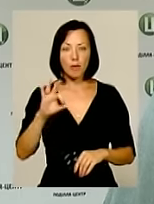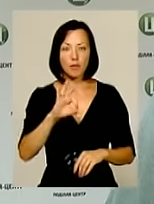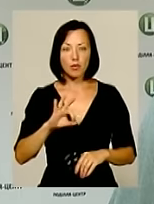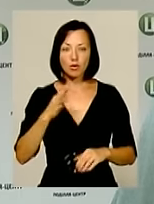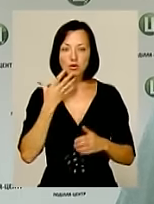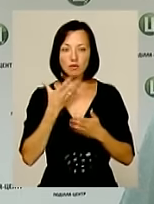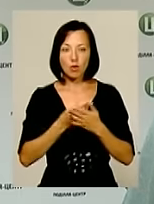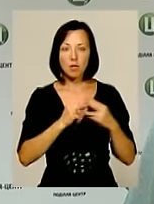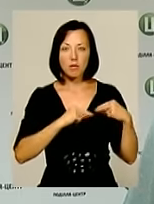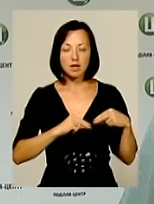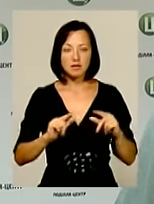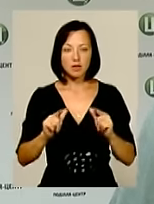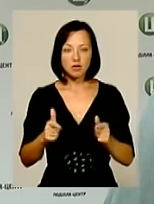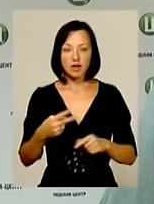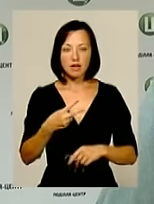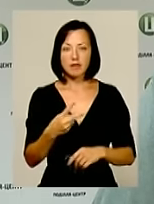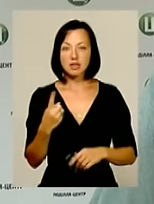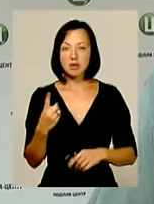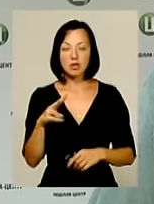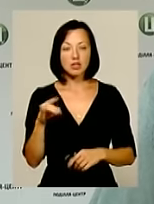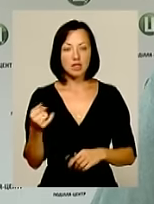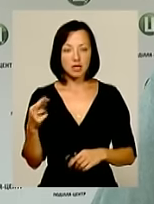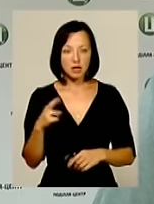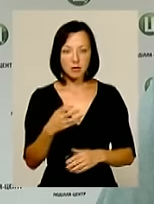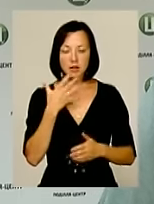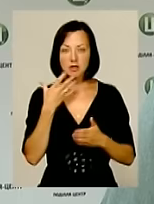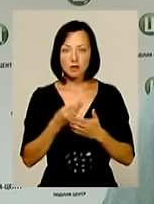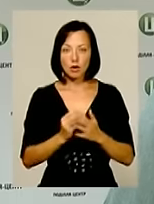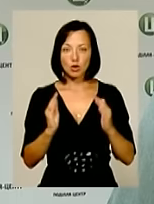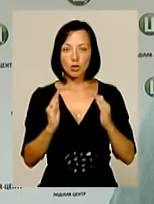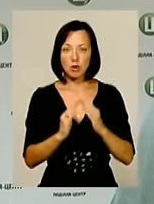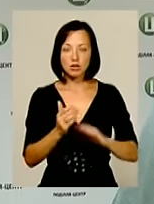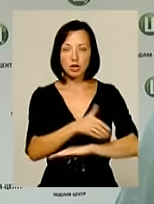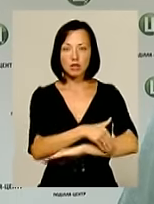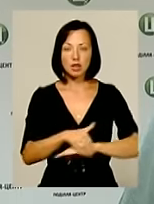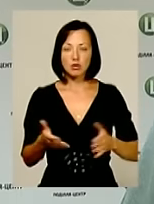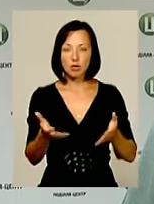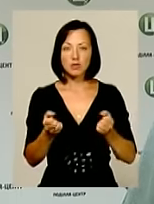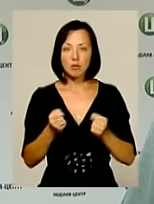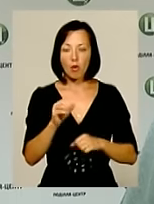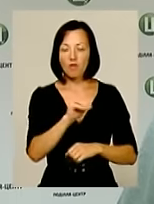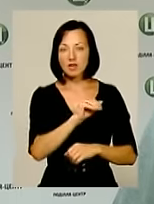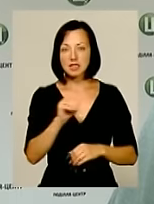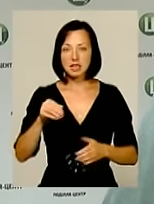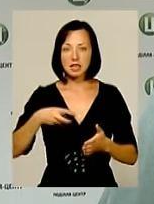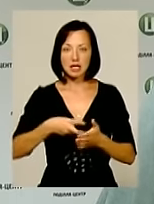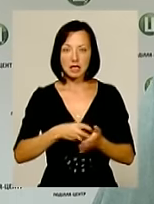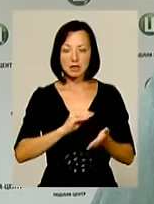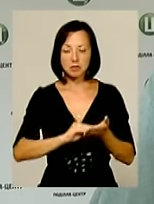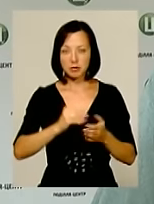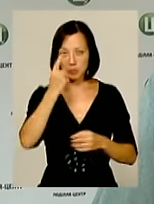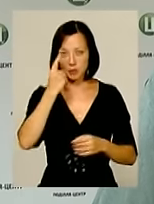свого працевлаштування. 21 липня на свою домашню адресу я отримав офіційний лист, який чітко